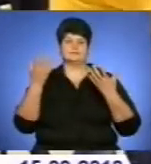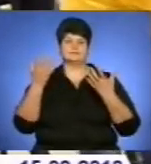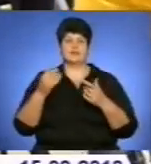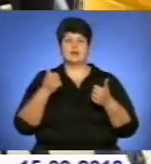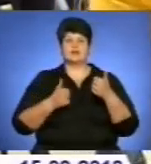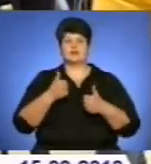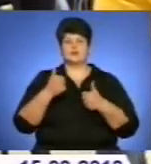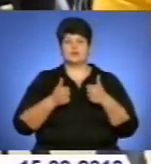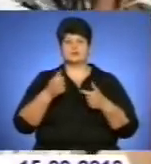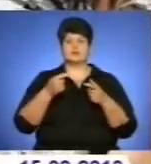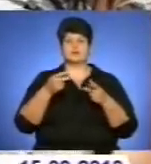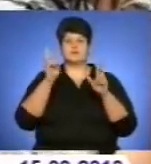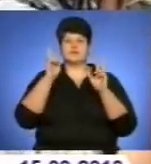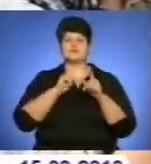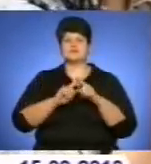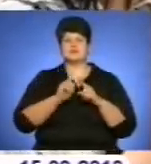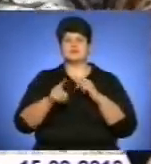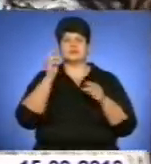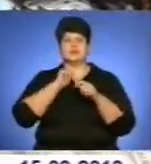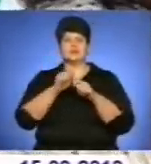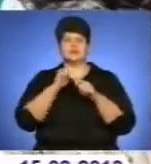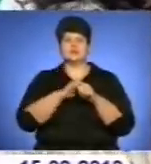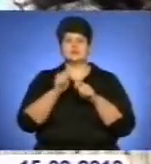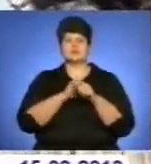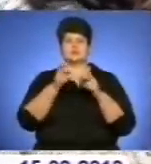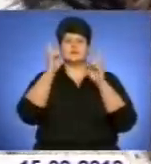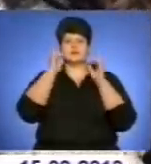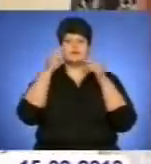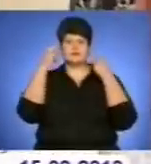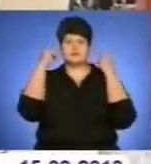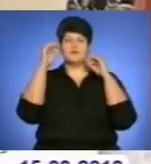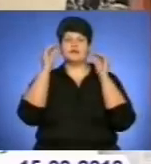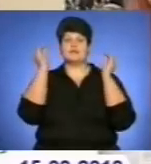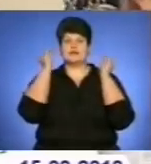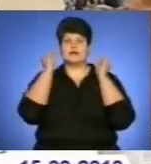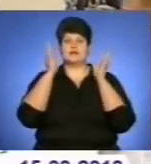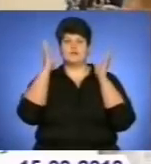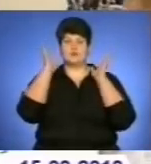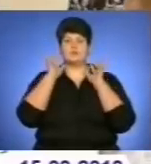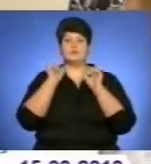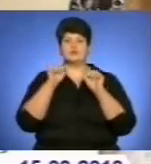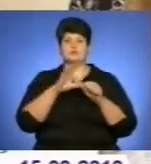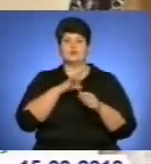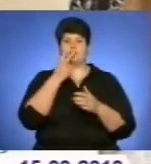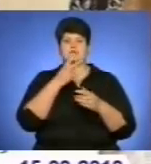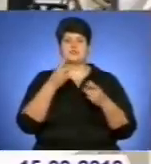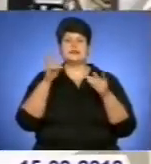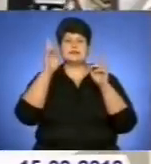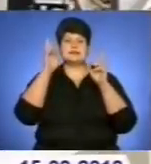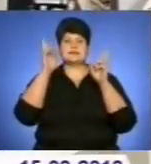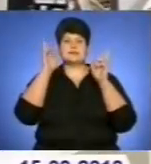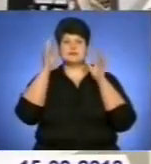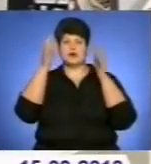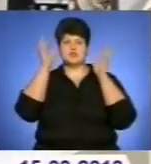Це сьогодні таке святкове свято, тому що весна, весна і хочеться якоїсь краси, хочеться веселощі,